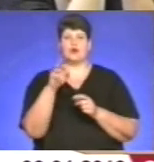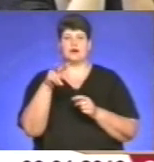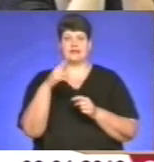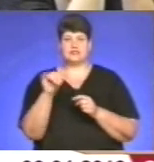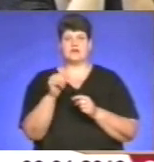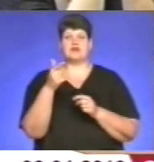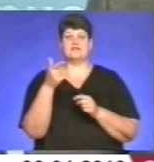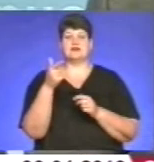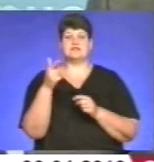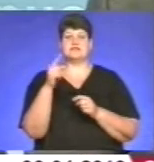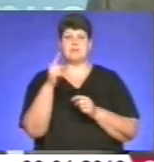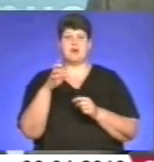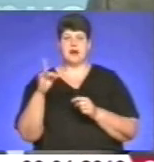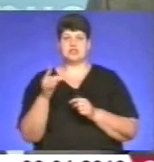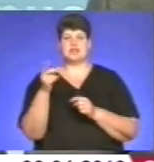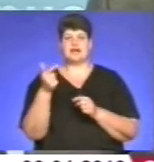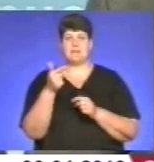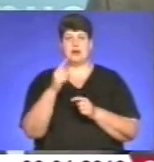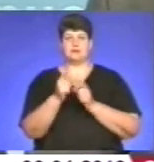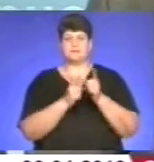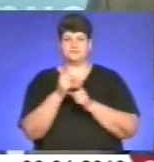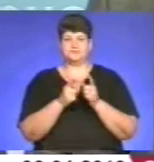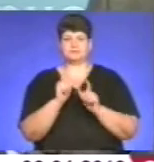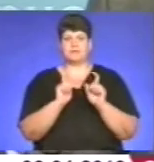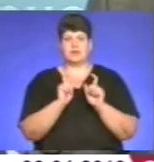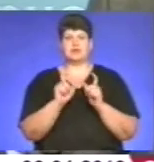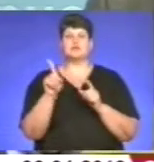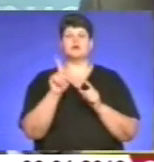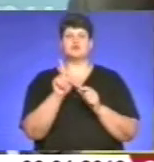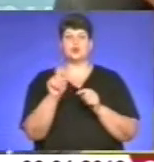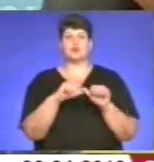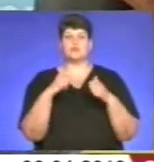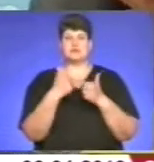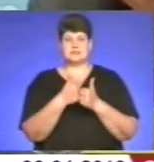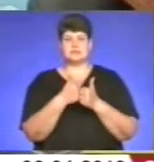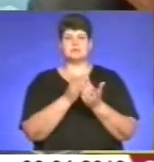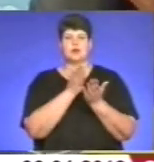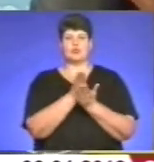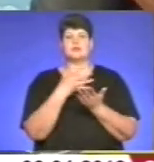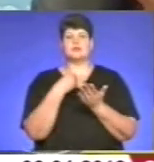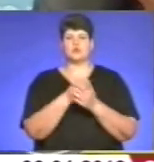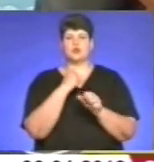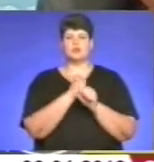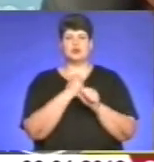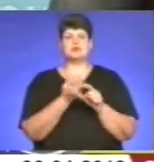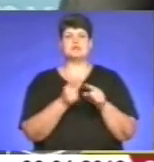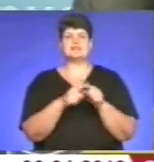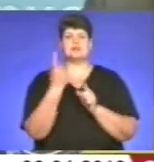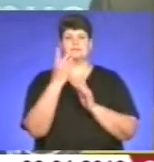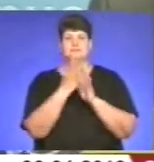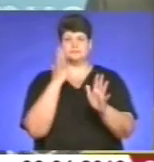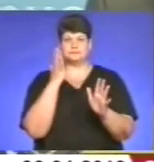баражі Гримайлові. На чому комісія спрямовувала свою роботу – це насамперед